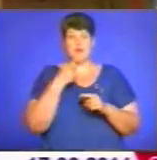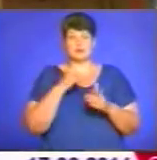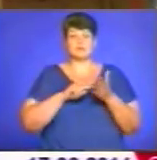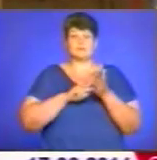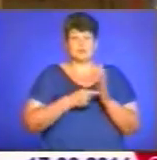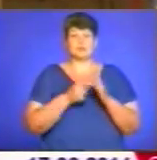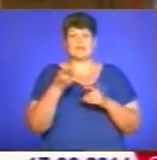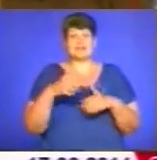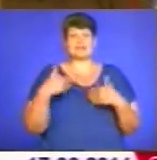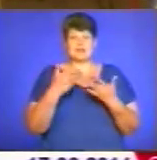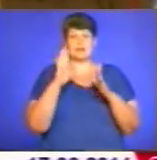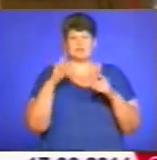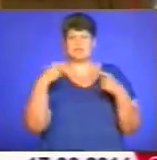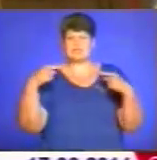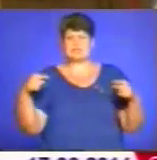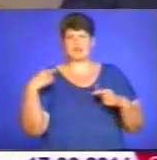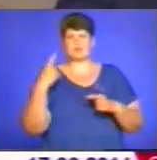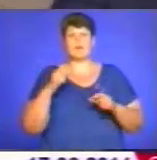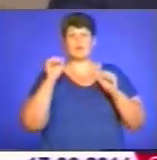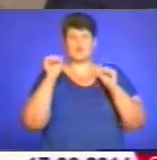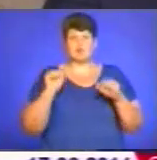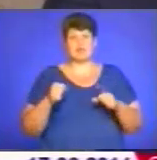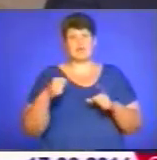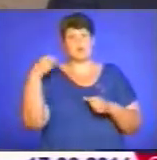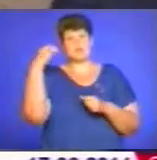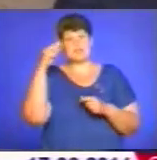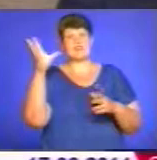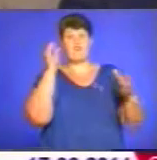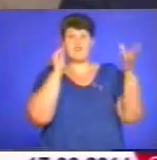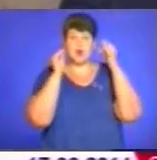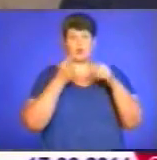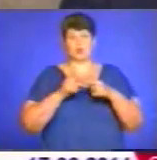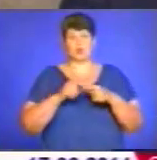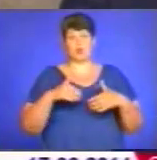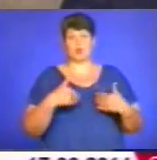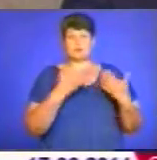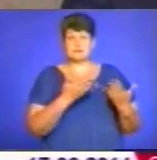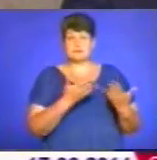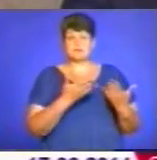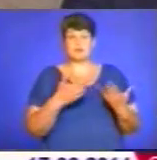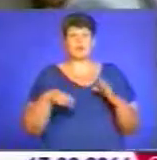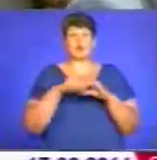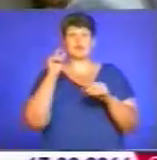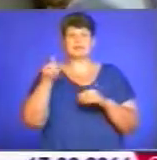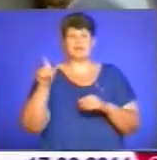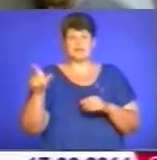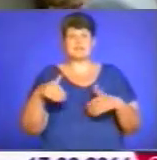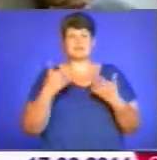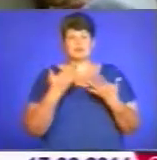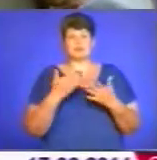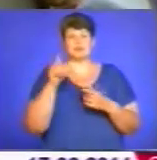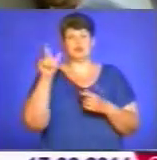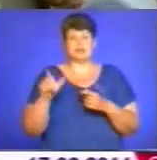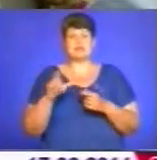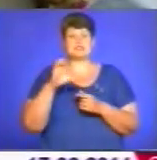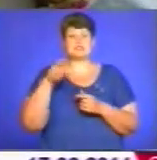звернення надходитимуть з різних областей, то, ймовірно, президент врахує цю пропозицію. До депутатів звернувся житель Слов'янська Михайло